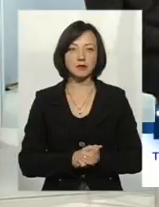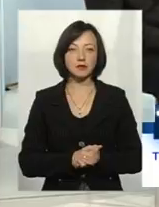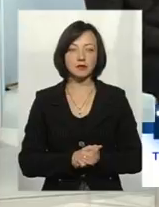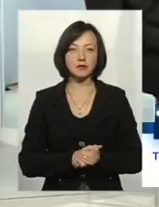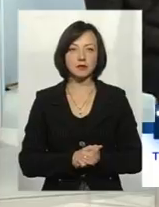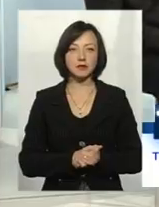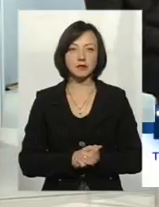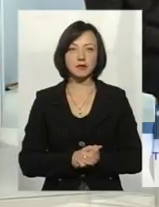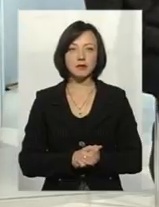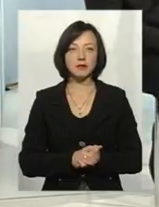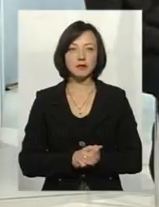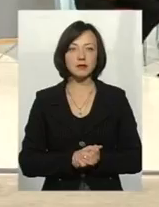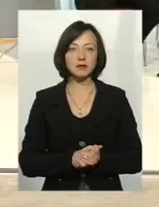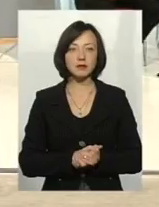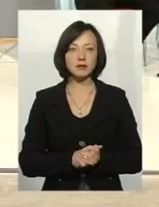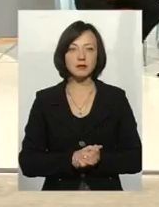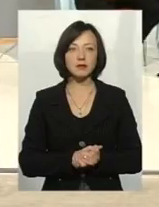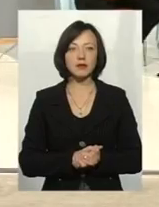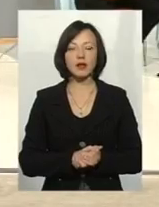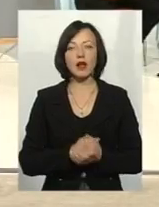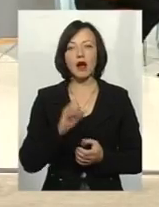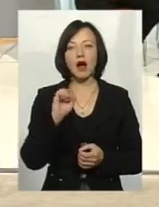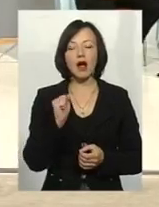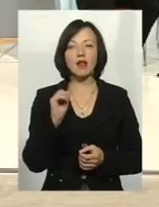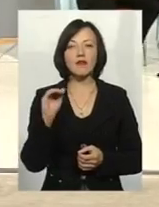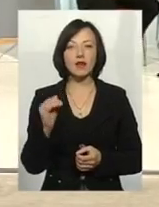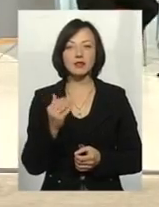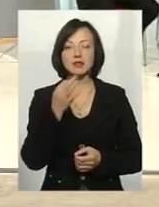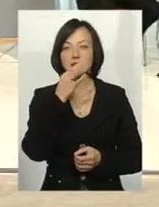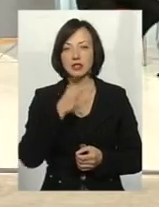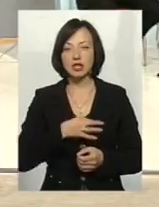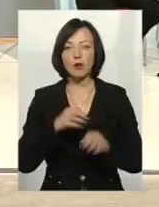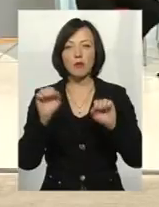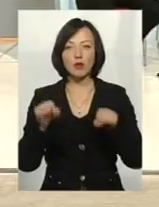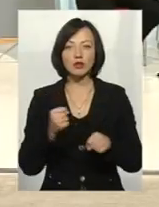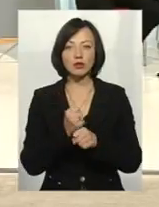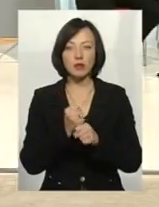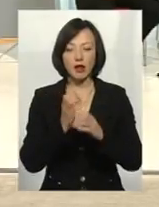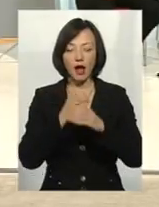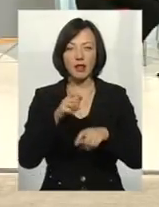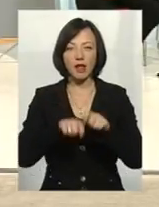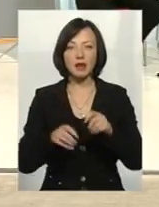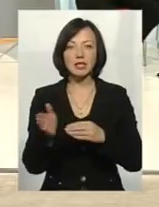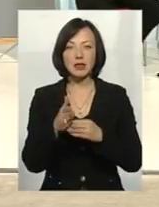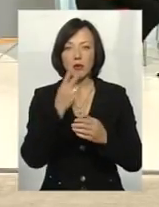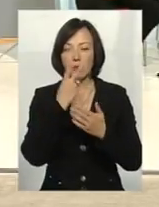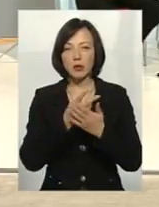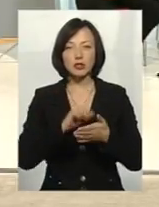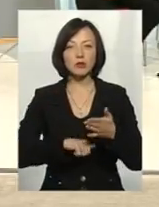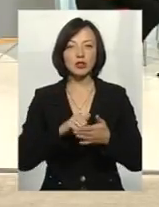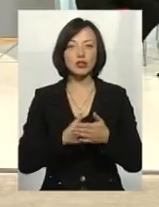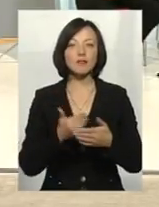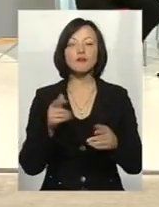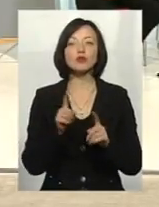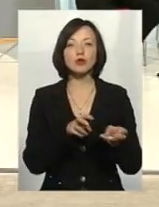Скажіть, будь ласка, Алла Федорівна, а чи можна зробити лабораторний аналіз цієї риби і побачити причину, від